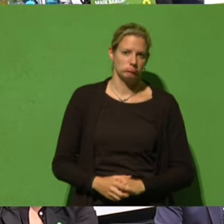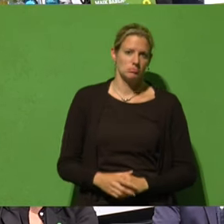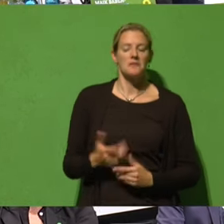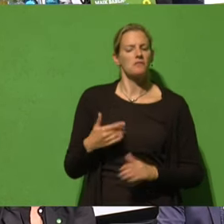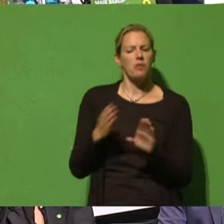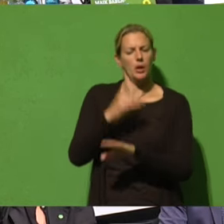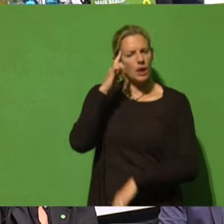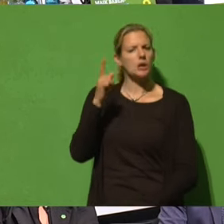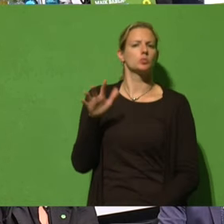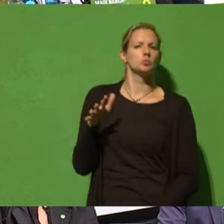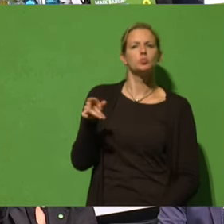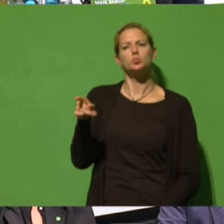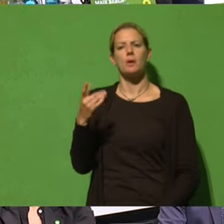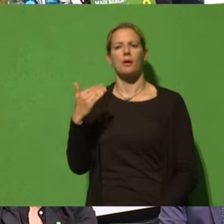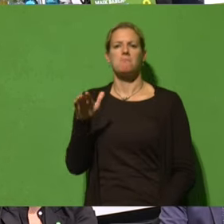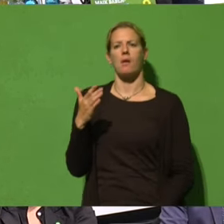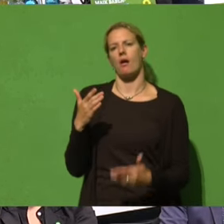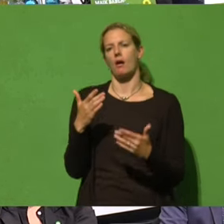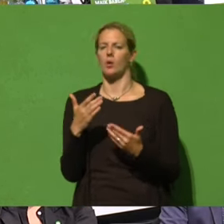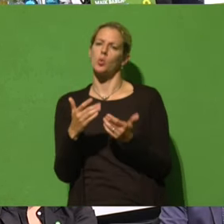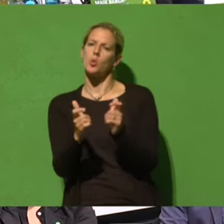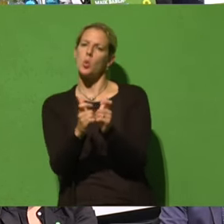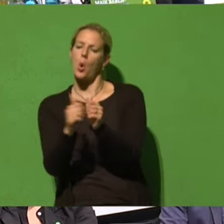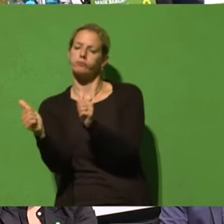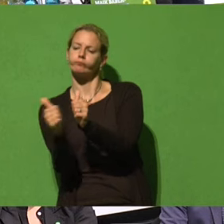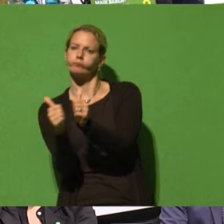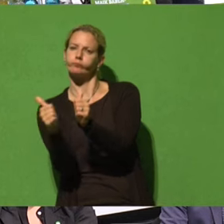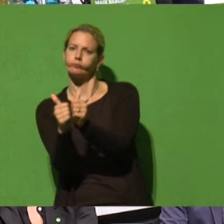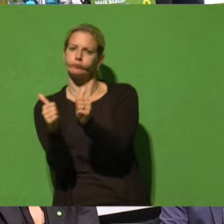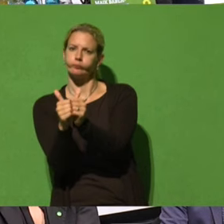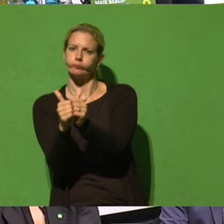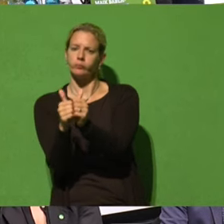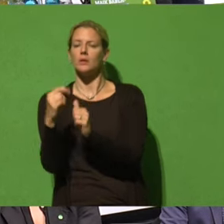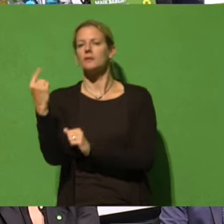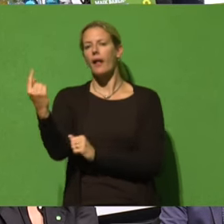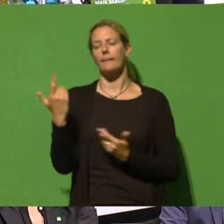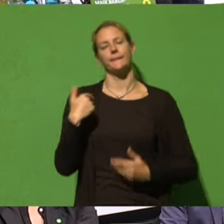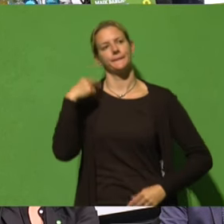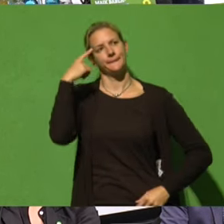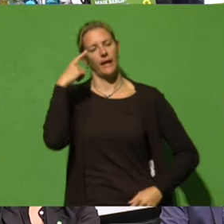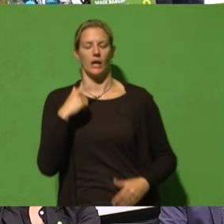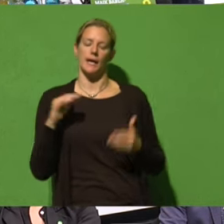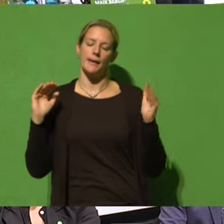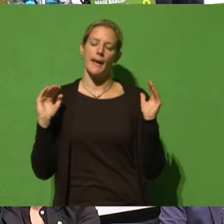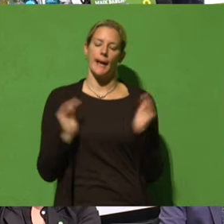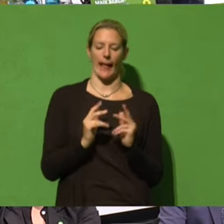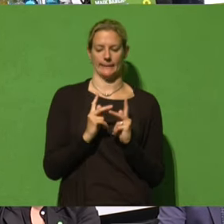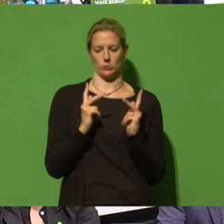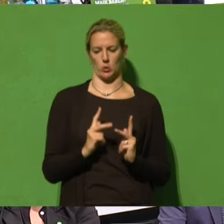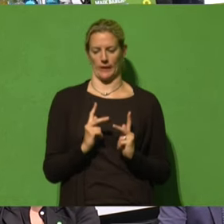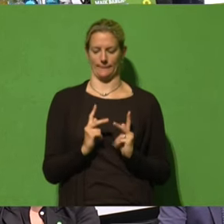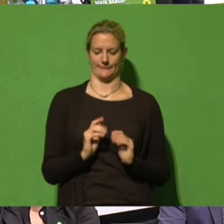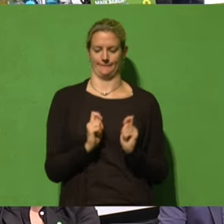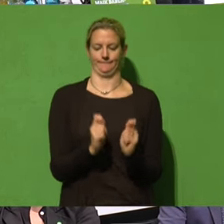man ja dachte, er ist eher der Kumpel der Kohlelobby, wenn Gabriel ein ganz winziges Programmchen in Auftrag gibt,